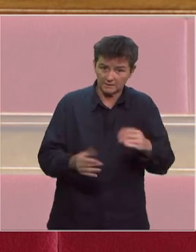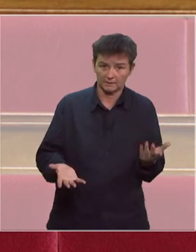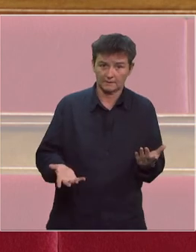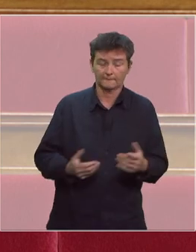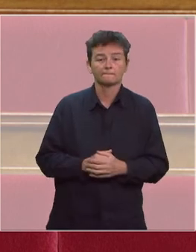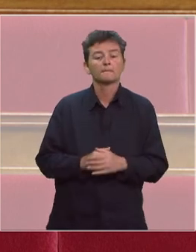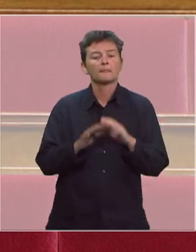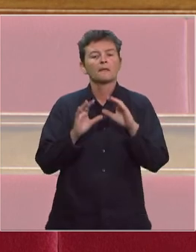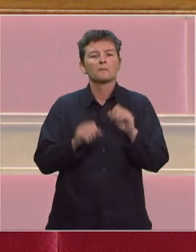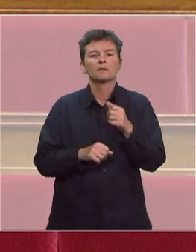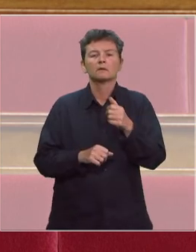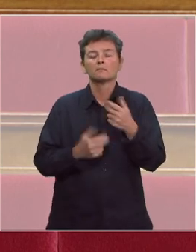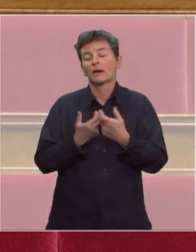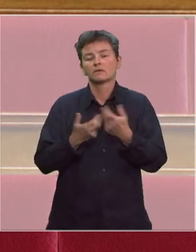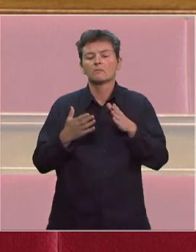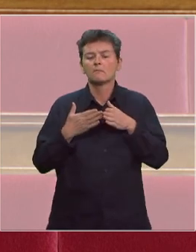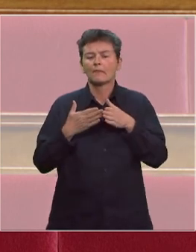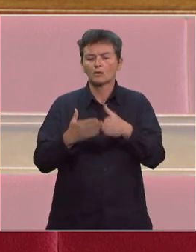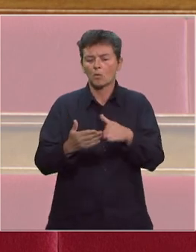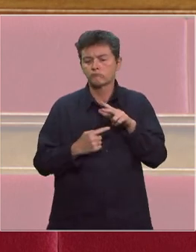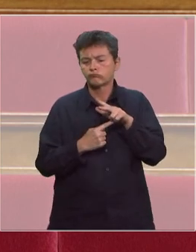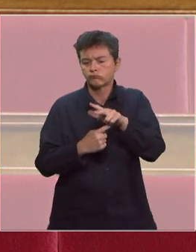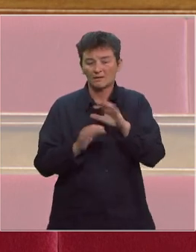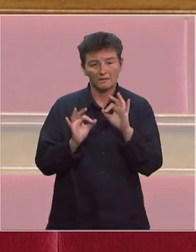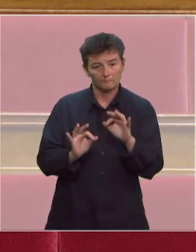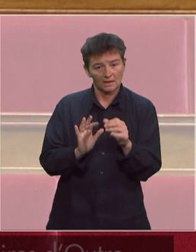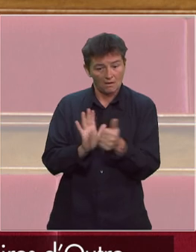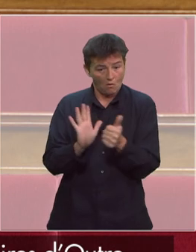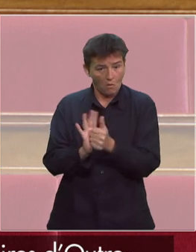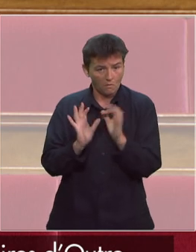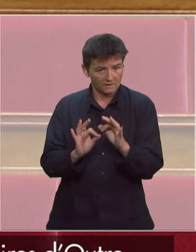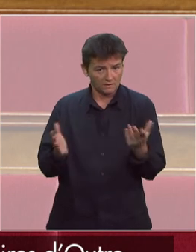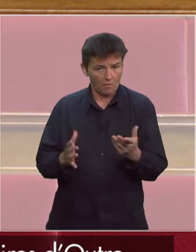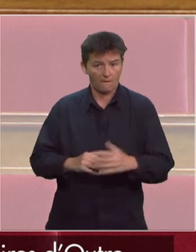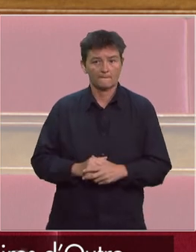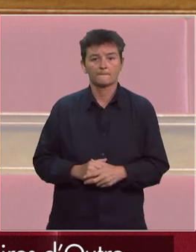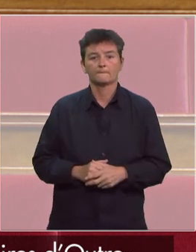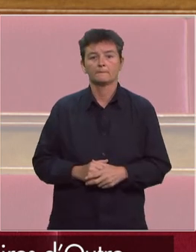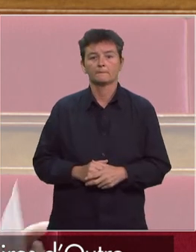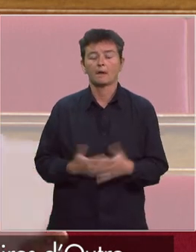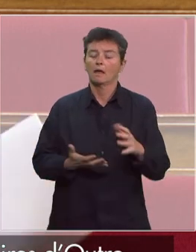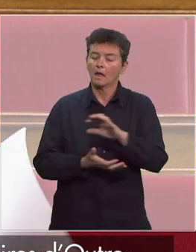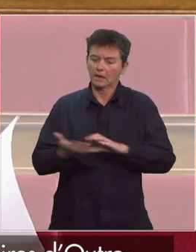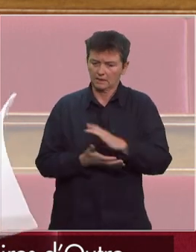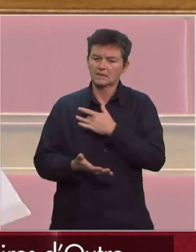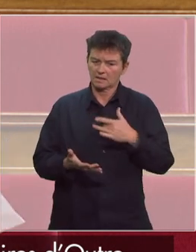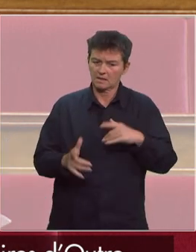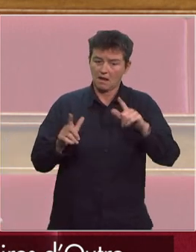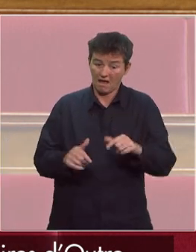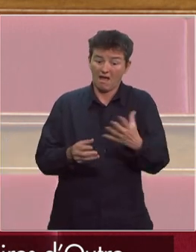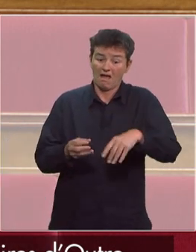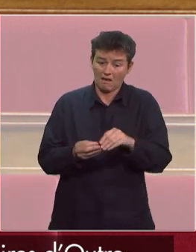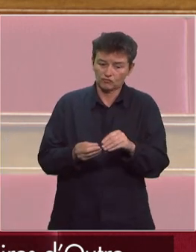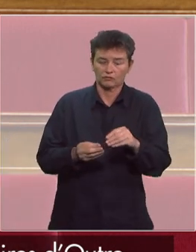préciser les missions du port-hélicoptère d'XMUD mobilisé aux Antilles ? Par ailleurs, la crise sanitaire s'ajoute une crise